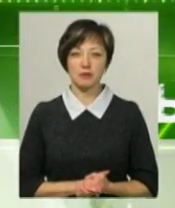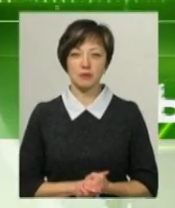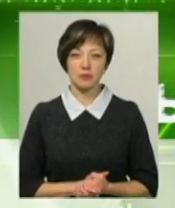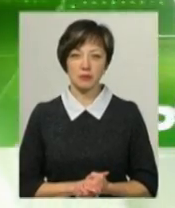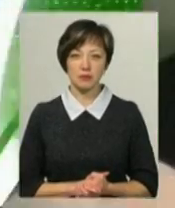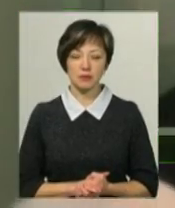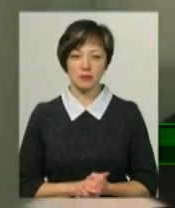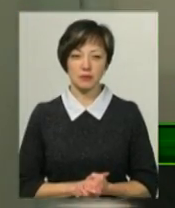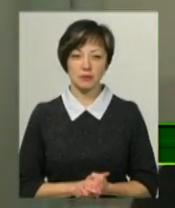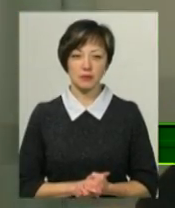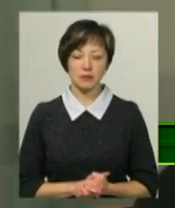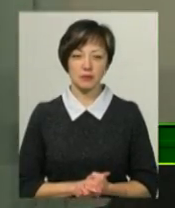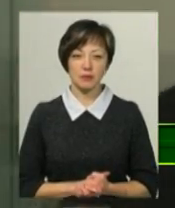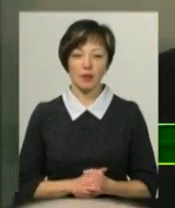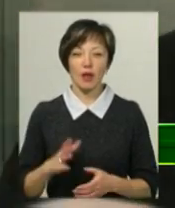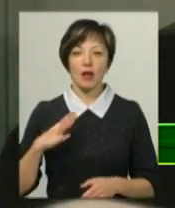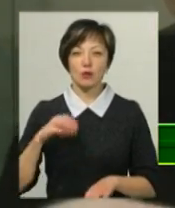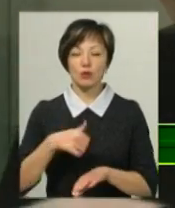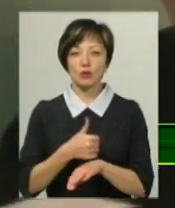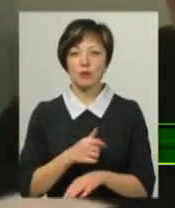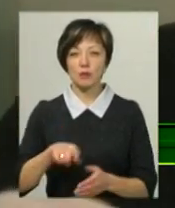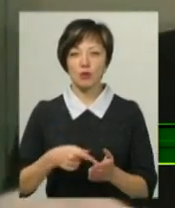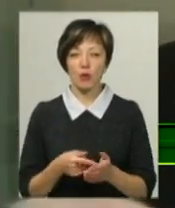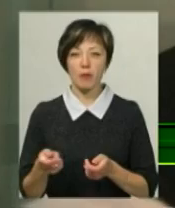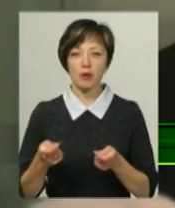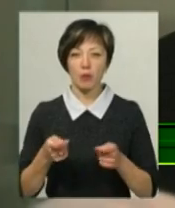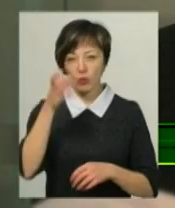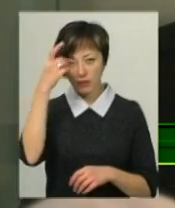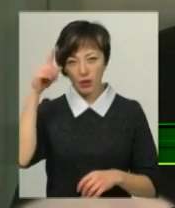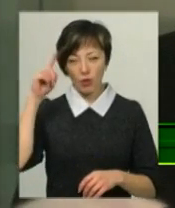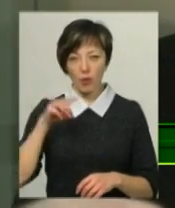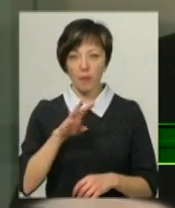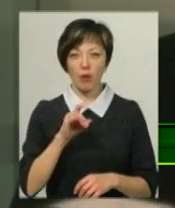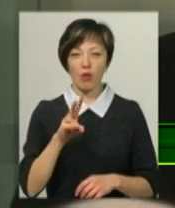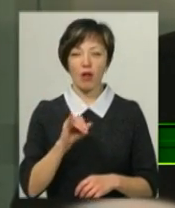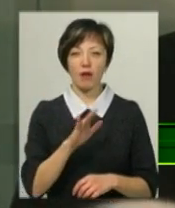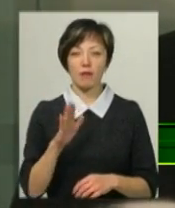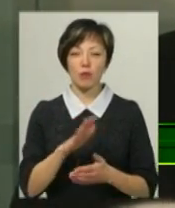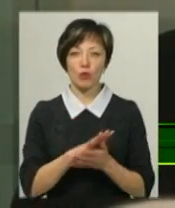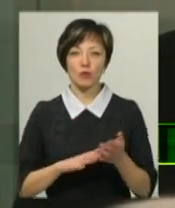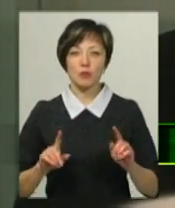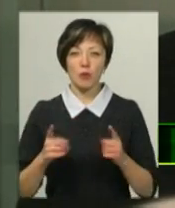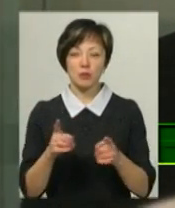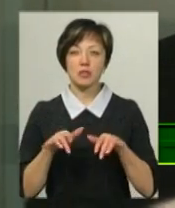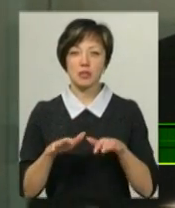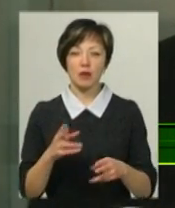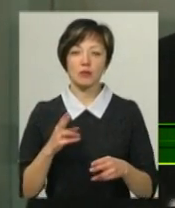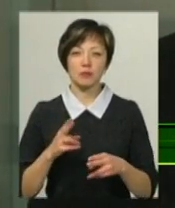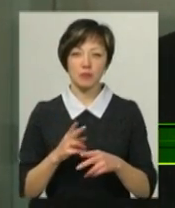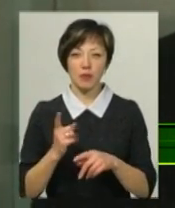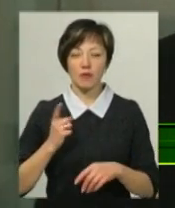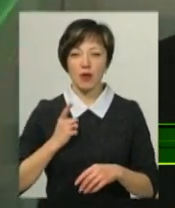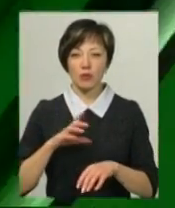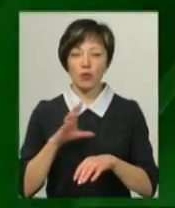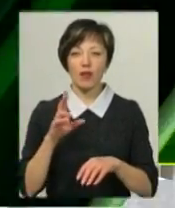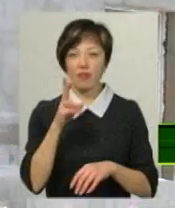Музика Екс-учільнику міського департаменту освіти і науки Романа Миколаєву продовжили запобіжний захід тримання під вартою на два